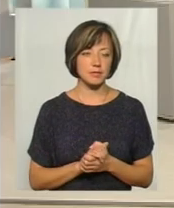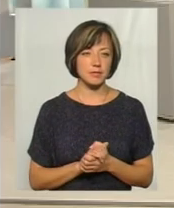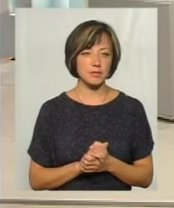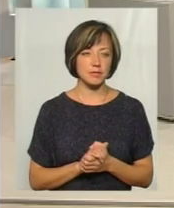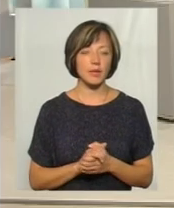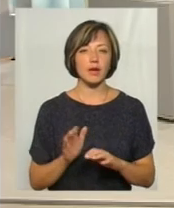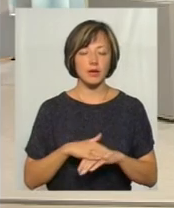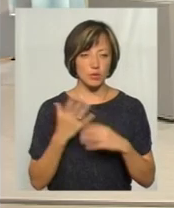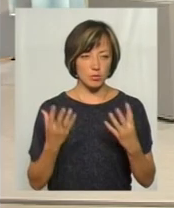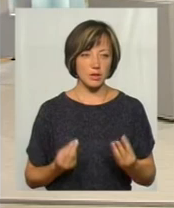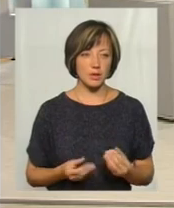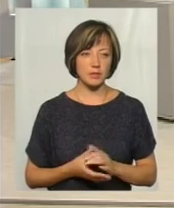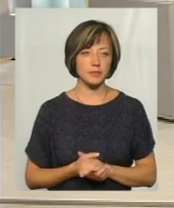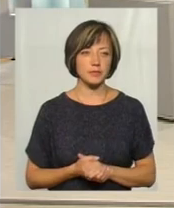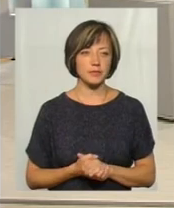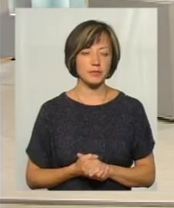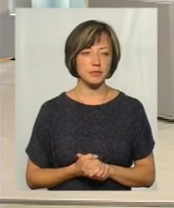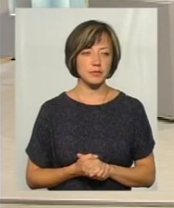Алло, добрий день. Доброго здоров'я.